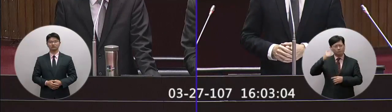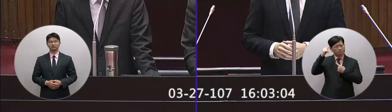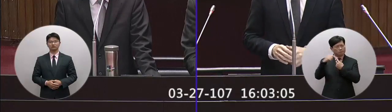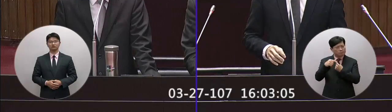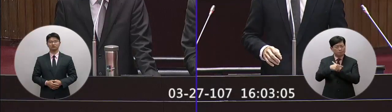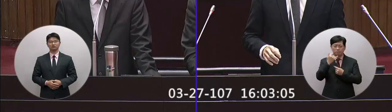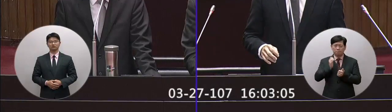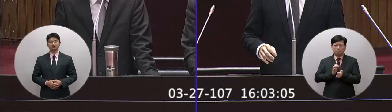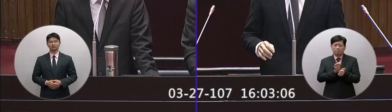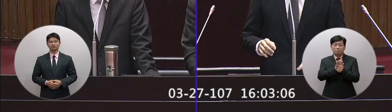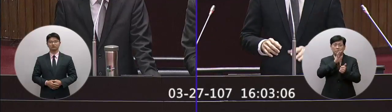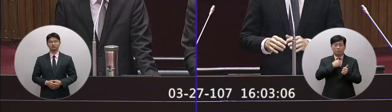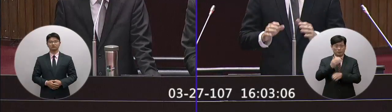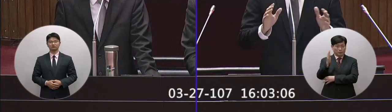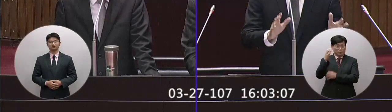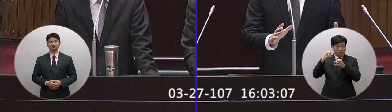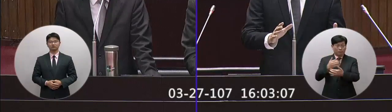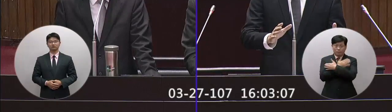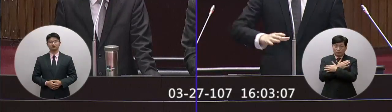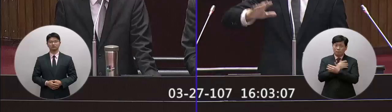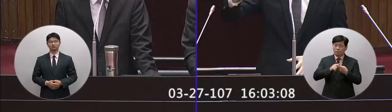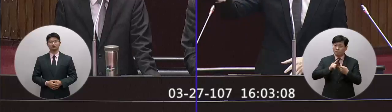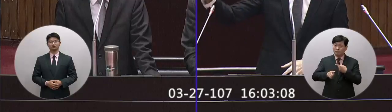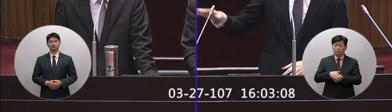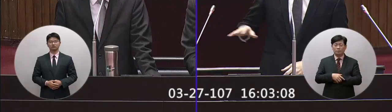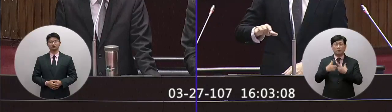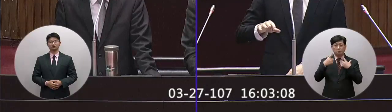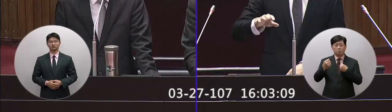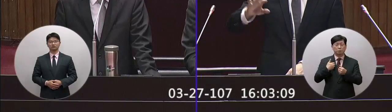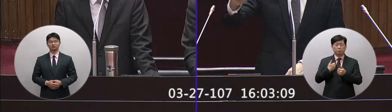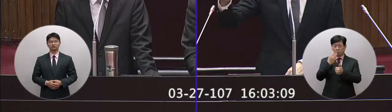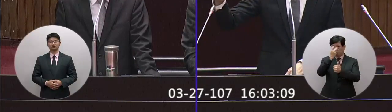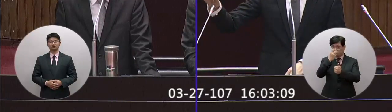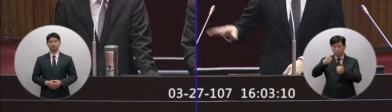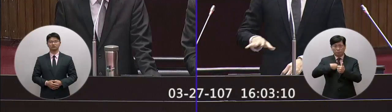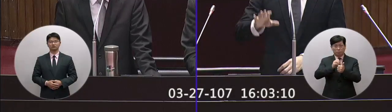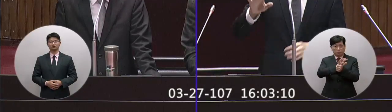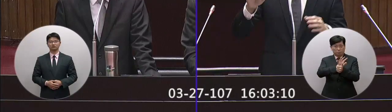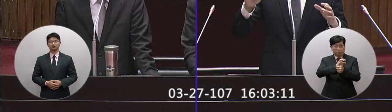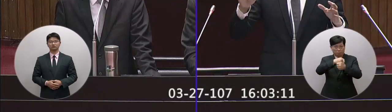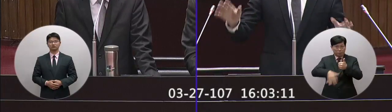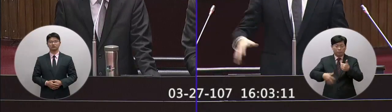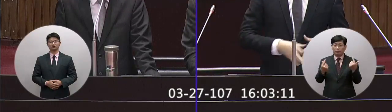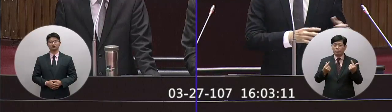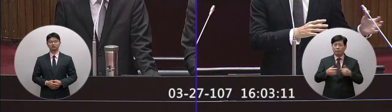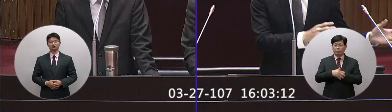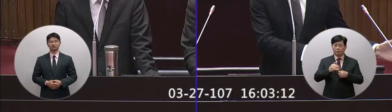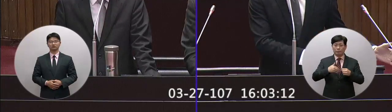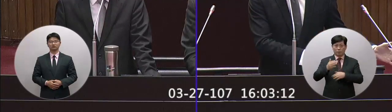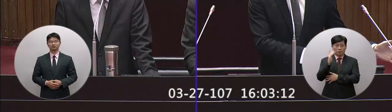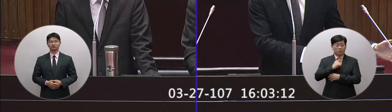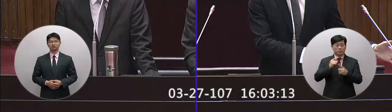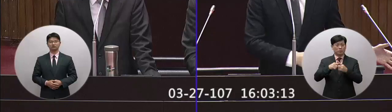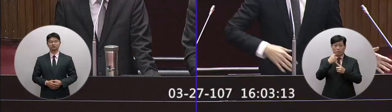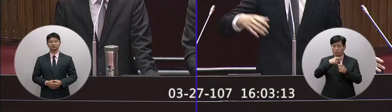辦法去推薦這個公共特有的部份因為特有的這個措施間接到包括一個國家的